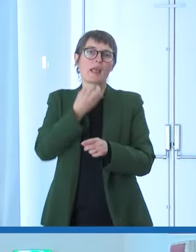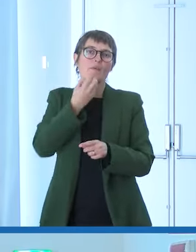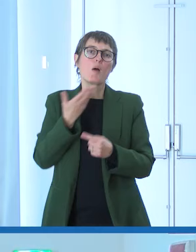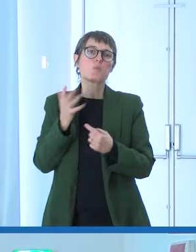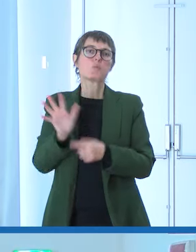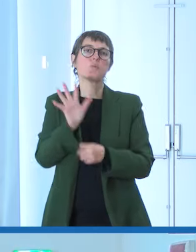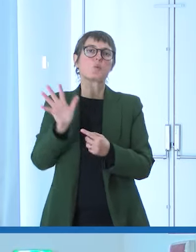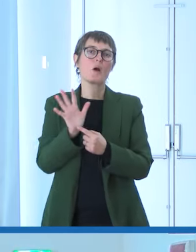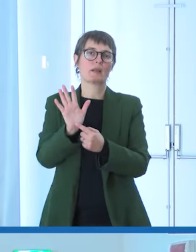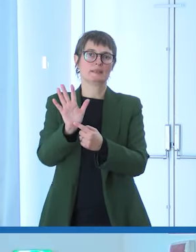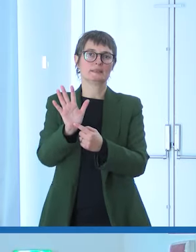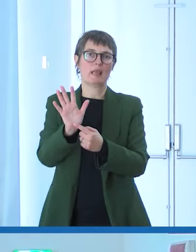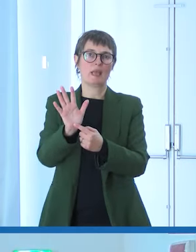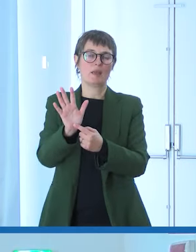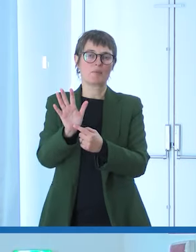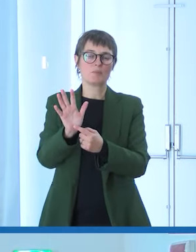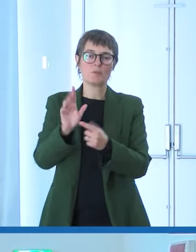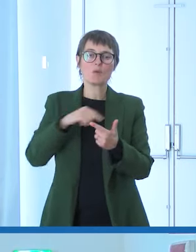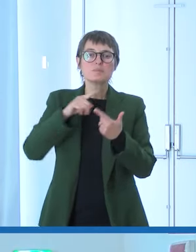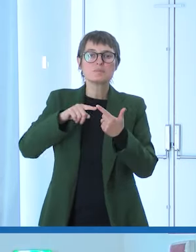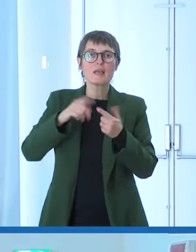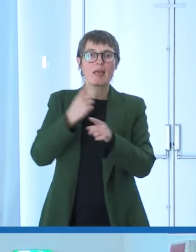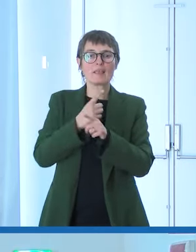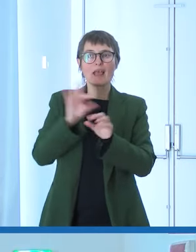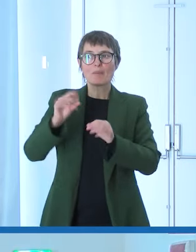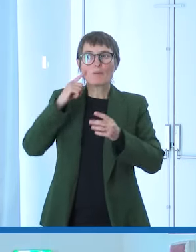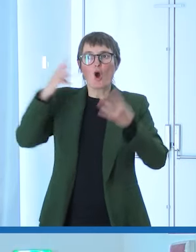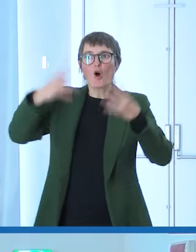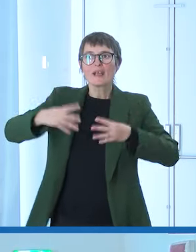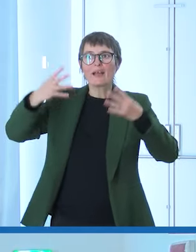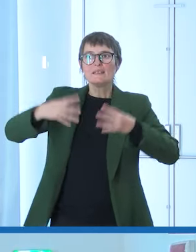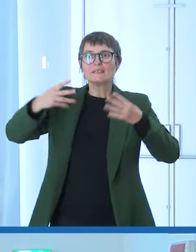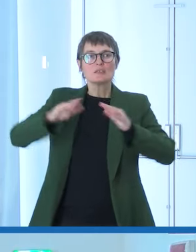del lavoro che riguarda tutte le persone che hanno fragilità. Tutte.